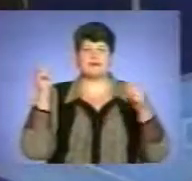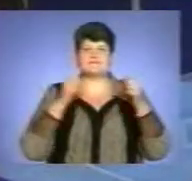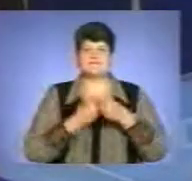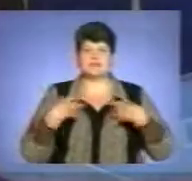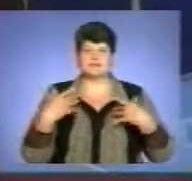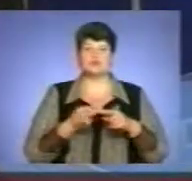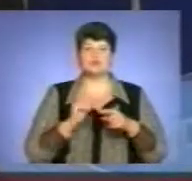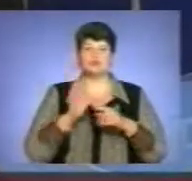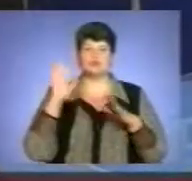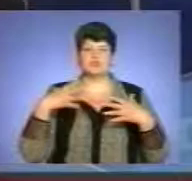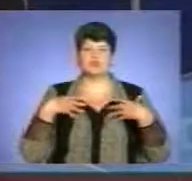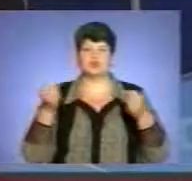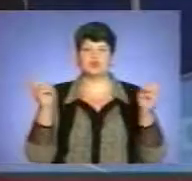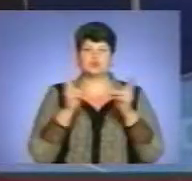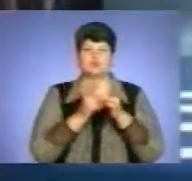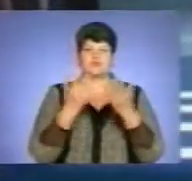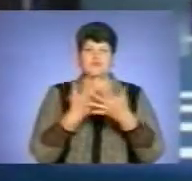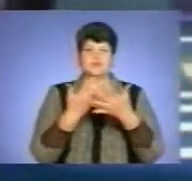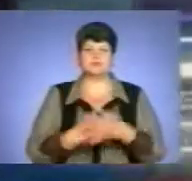цьому будьте здорові, до зустрічі в ефірі.